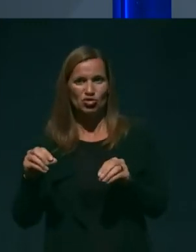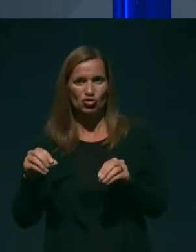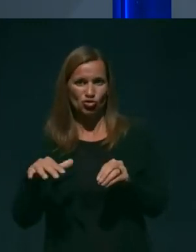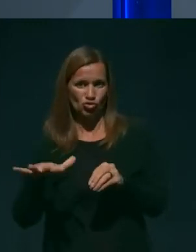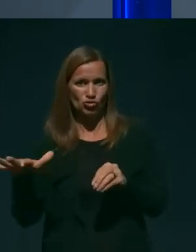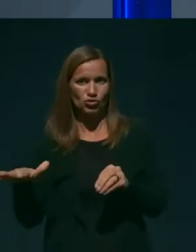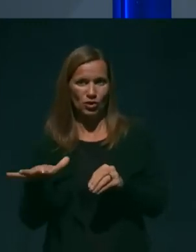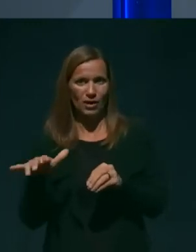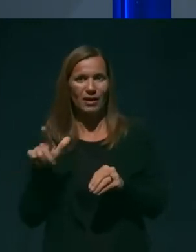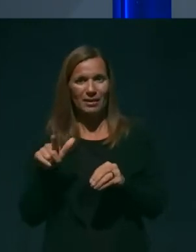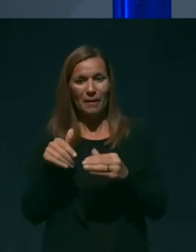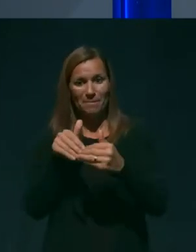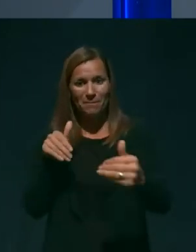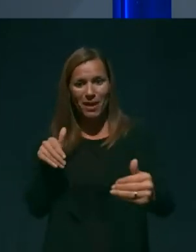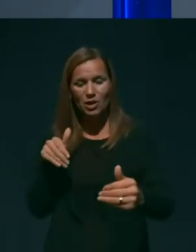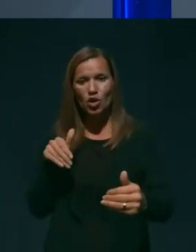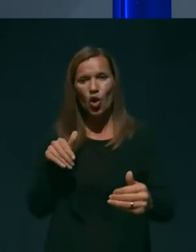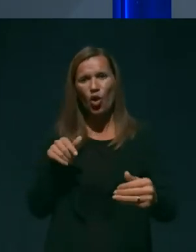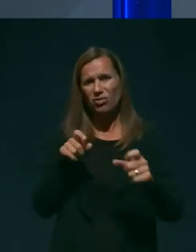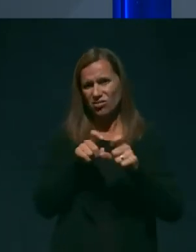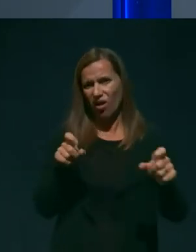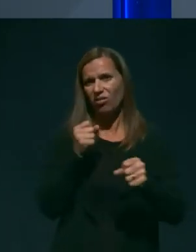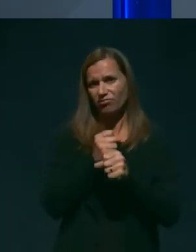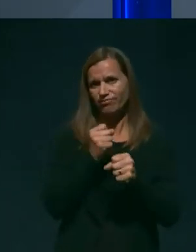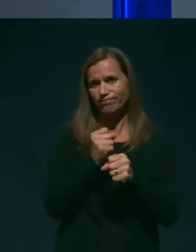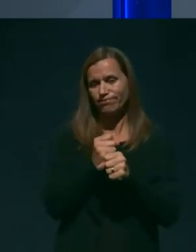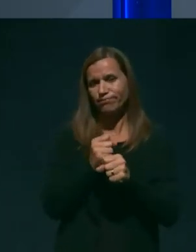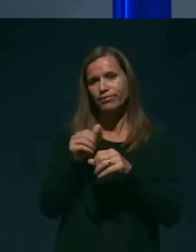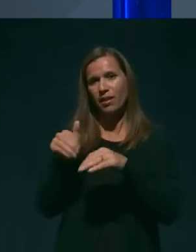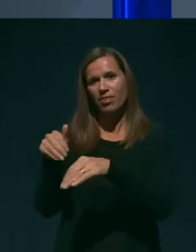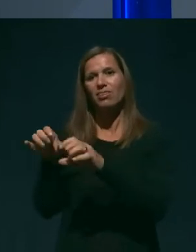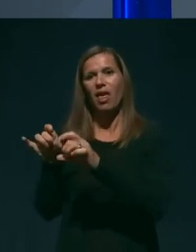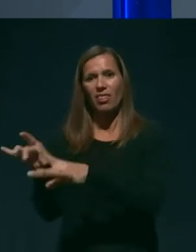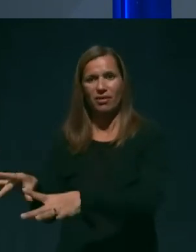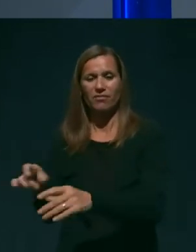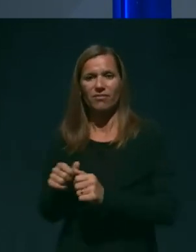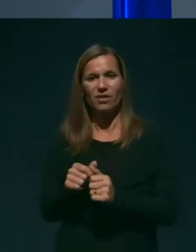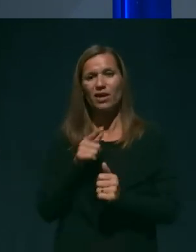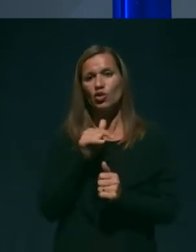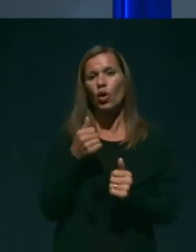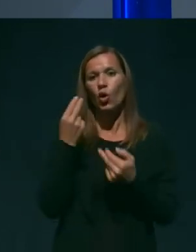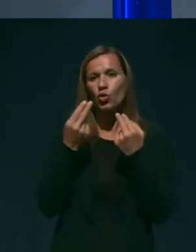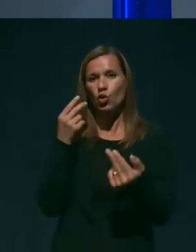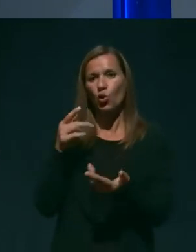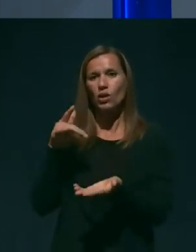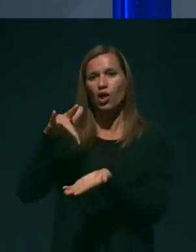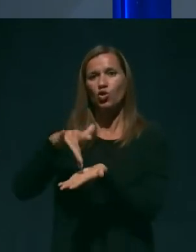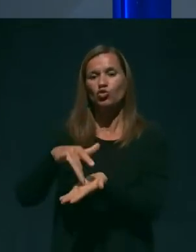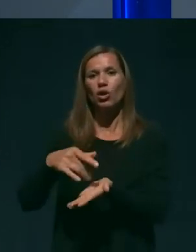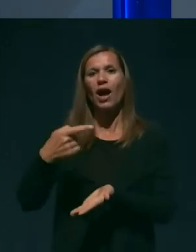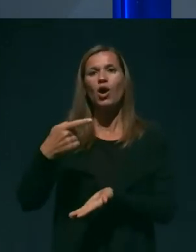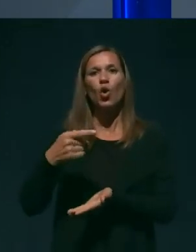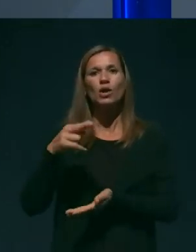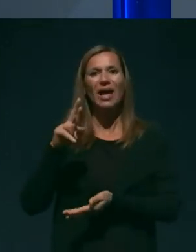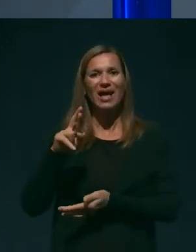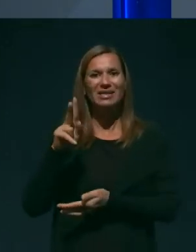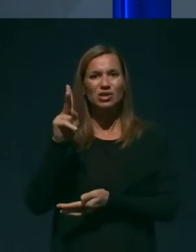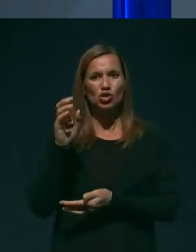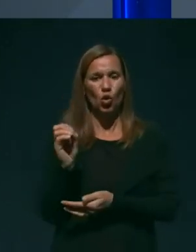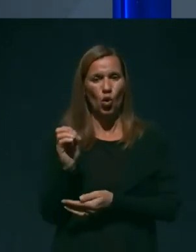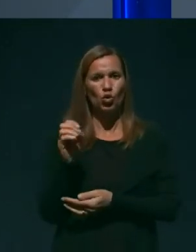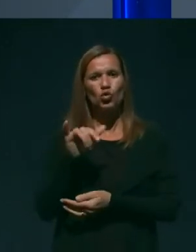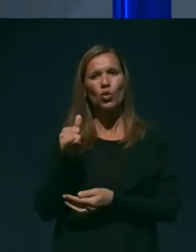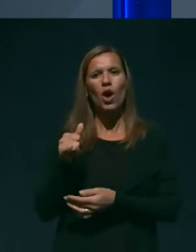mejo znameno obdelavo letega in sicer je to kontrolna točka Gorjansko na območju policijske